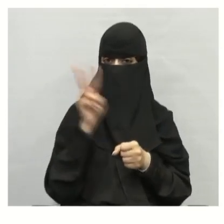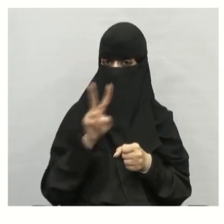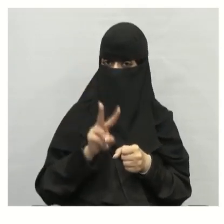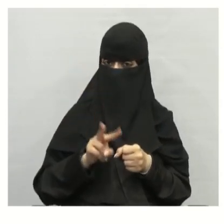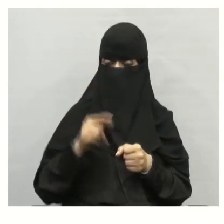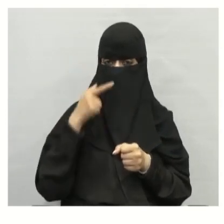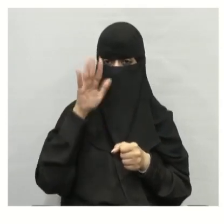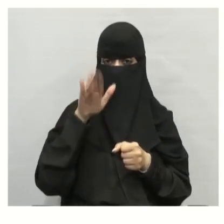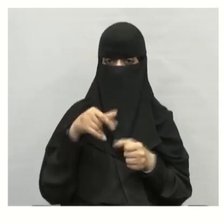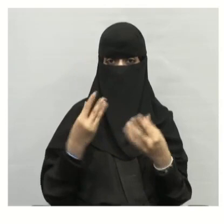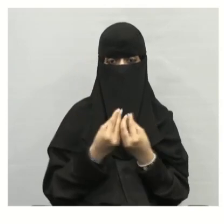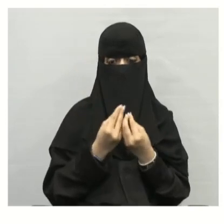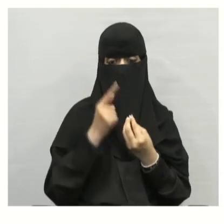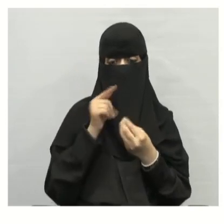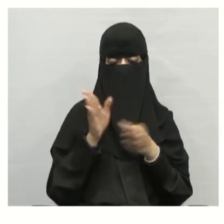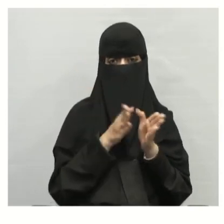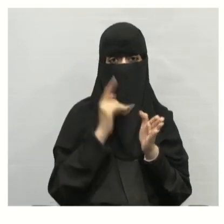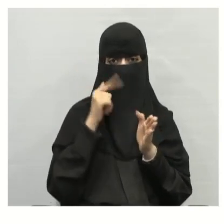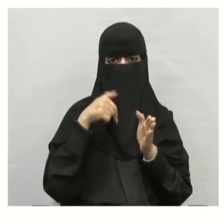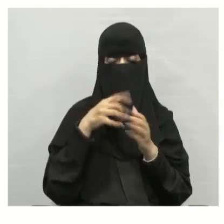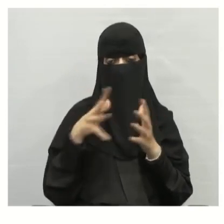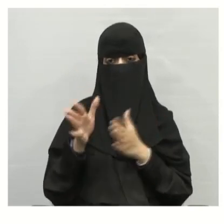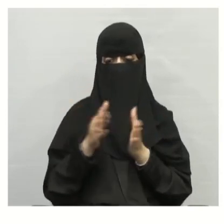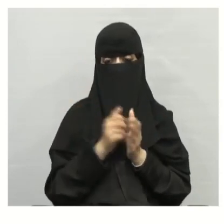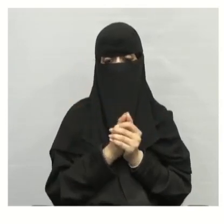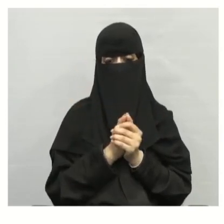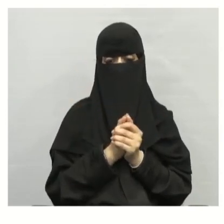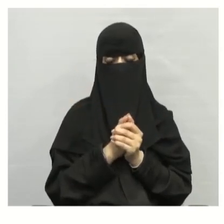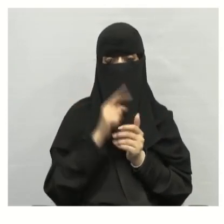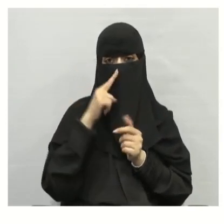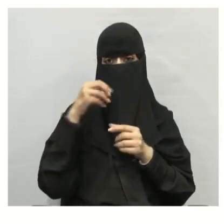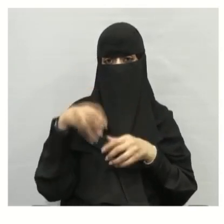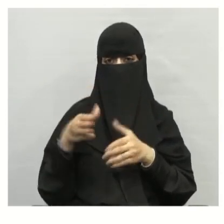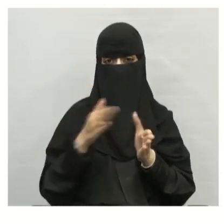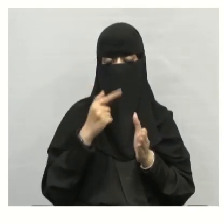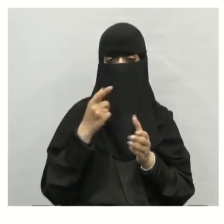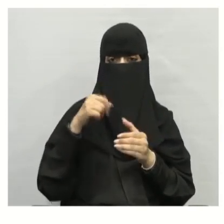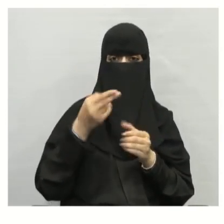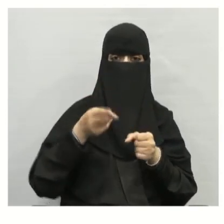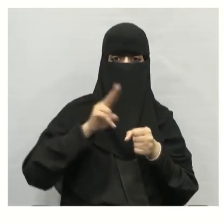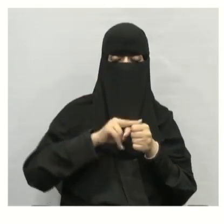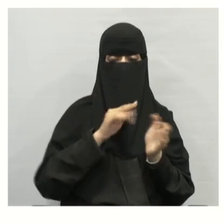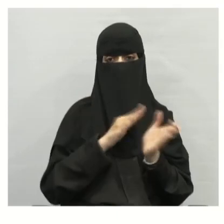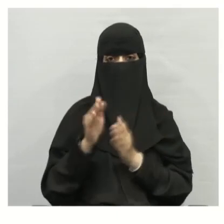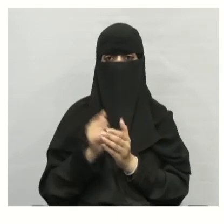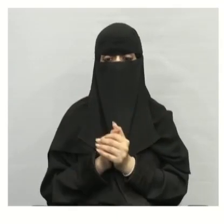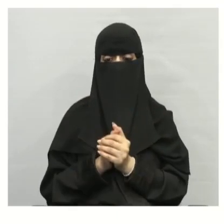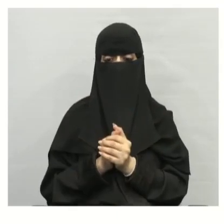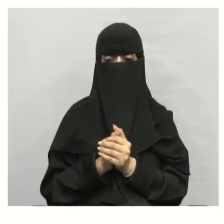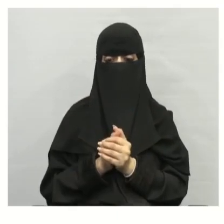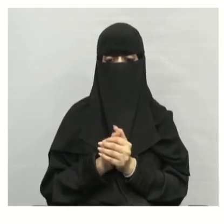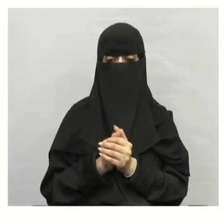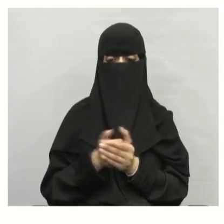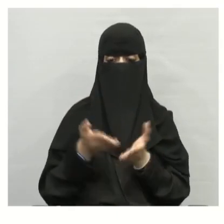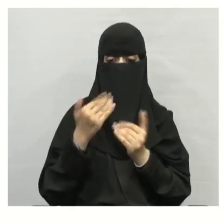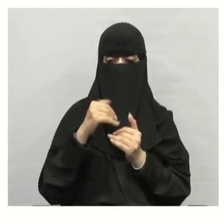تغسل الأمطار مياه الأمطار المبيدات الحشرية والأسمدة عند غسلها تعود مرة أخرى إلى الأنهار البحيرات فيحدث